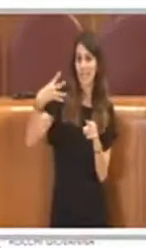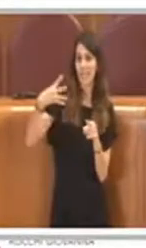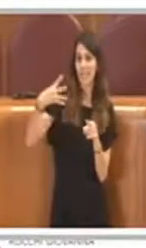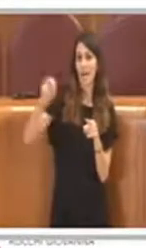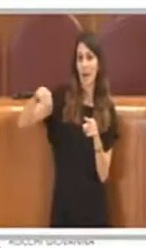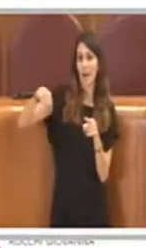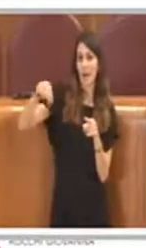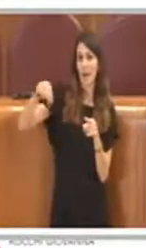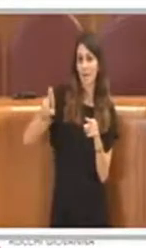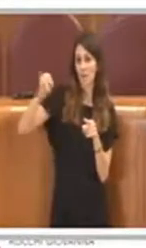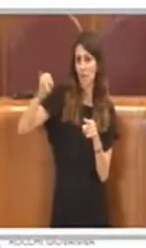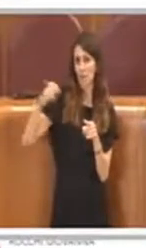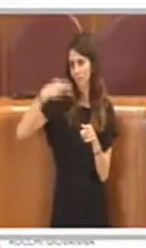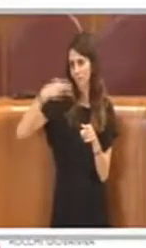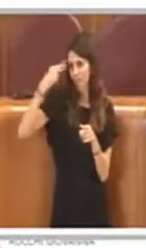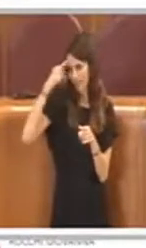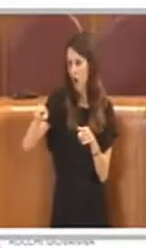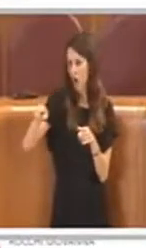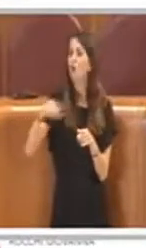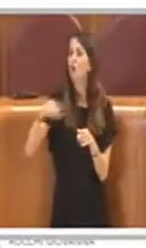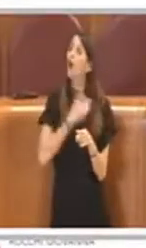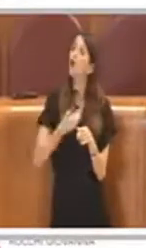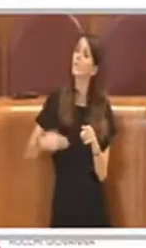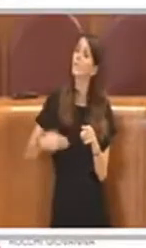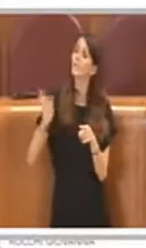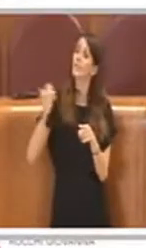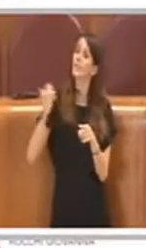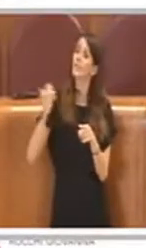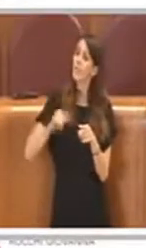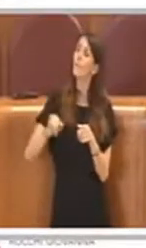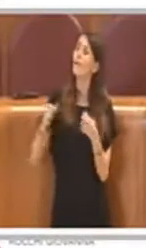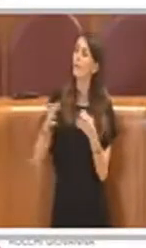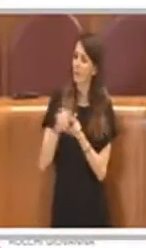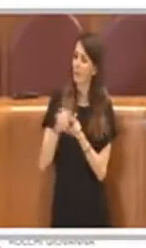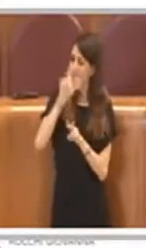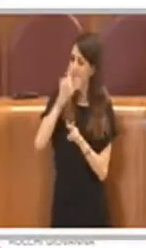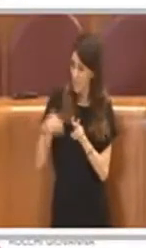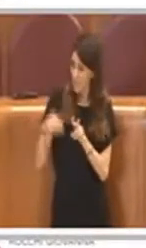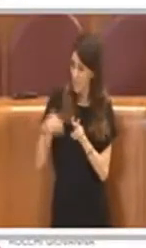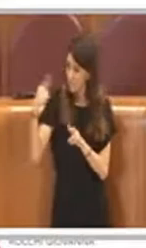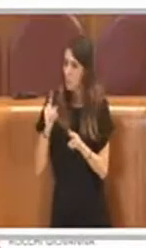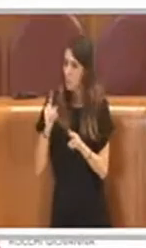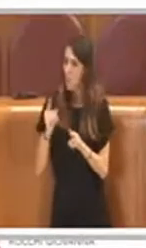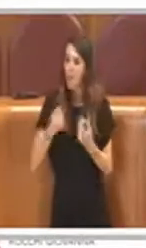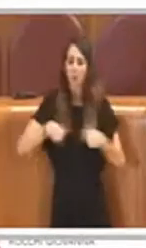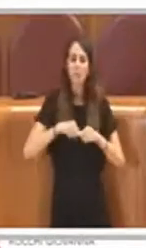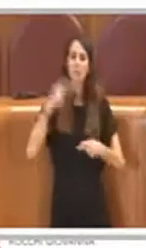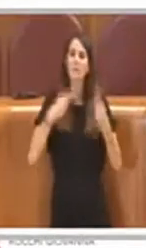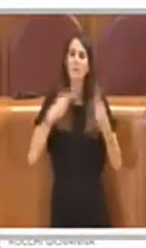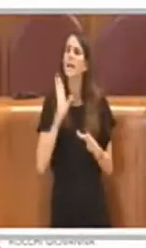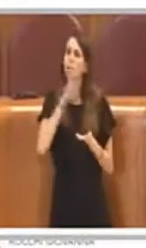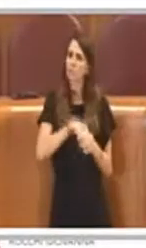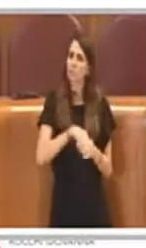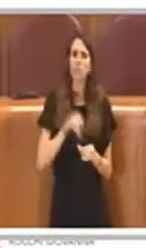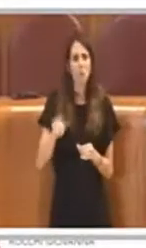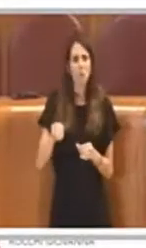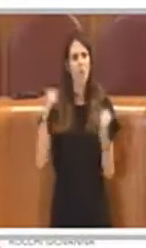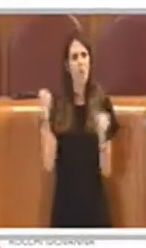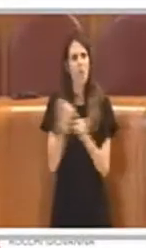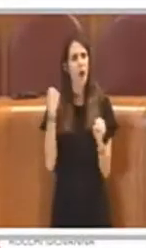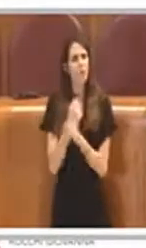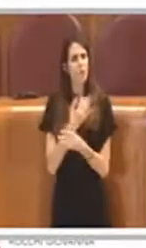ricordo che nella Commissione Bilancio c'è il consigliere Figlio Menni, che tra le altre cose è molto attivo e collaborativo all'interno della Commissione, e